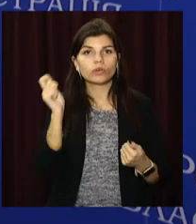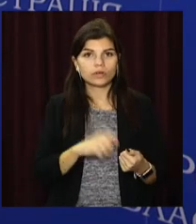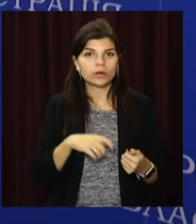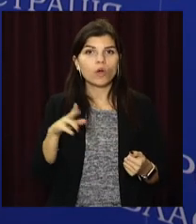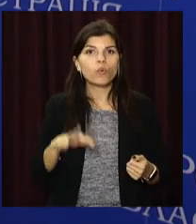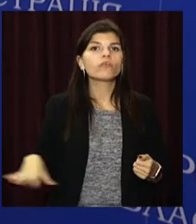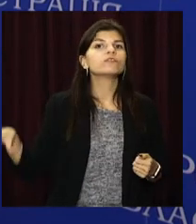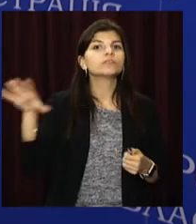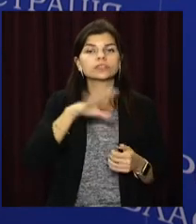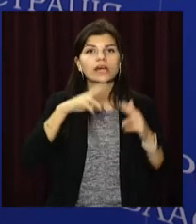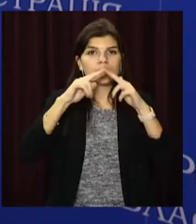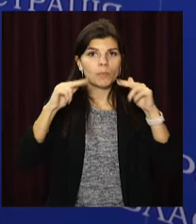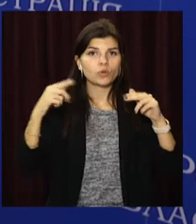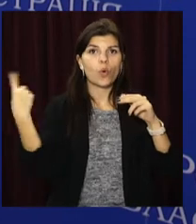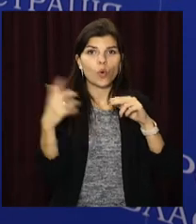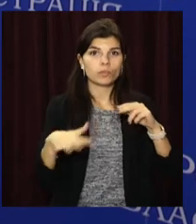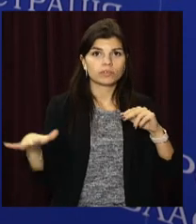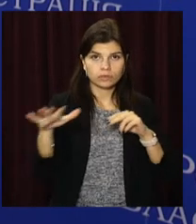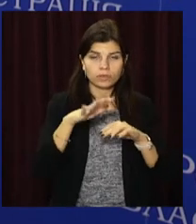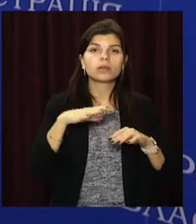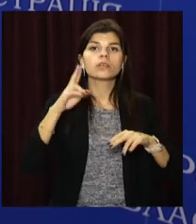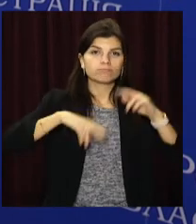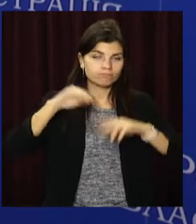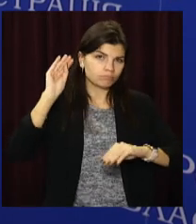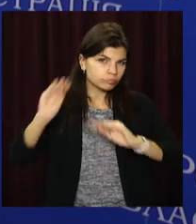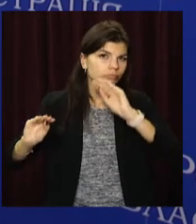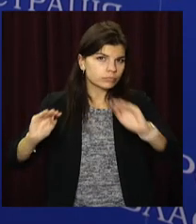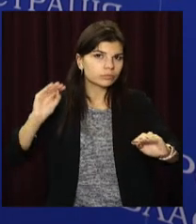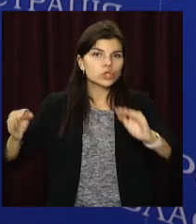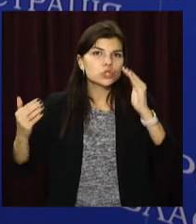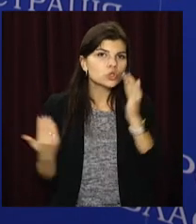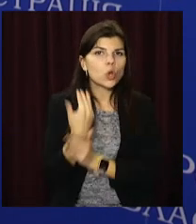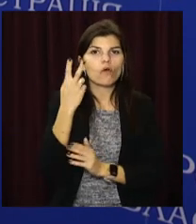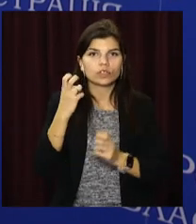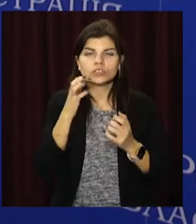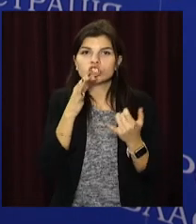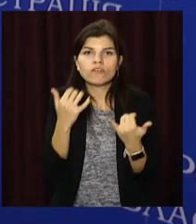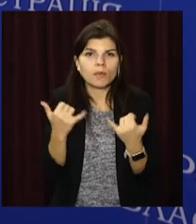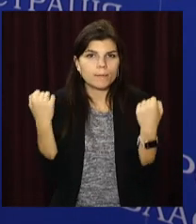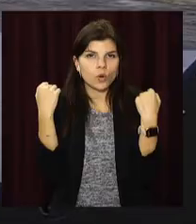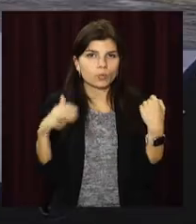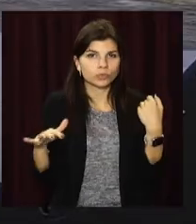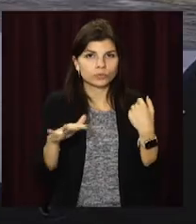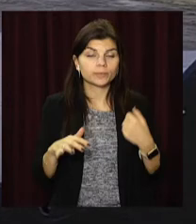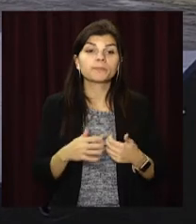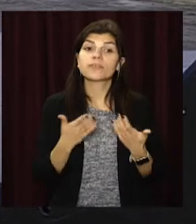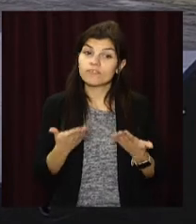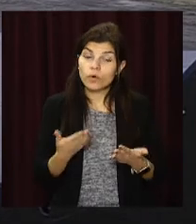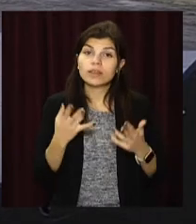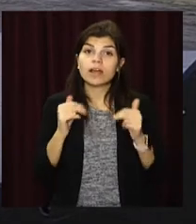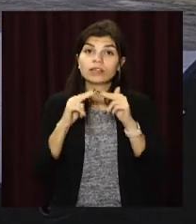по всій території Дніпропетровської області будуються нові мультифункціональні спортивні майданчики. Тож на